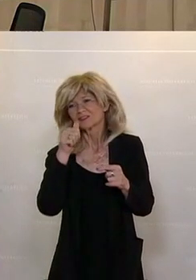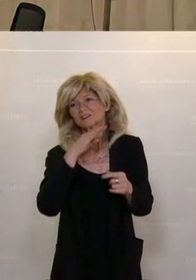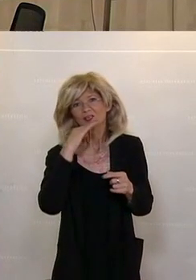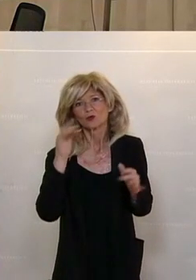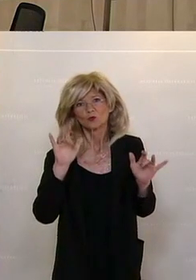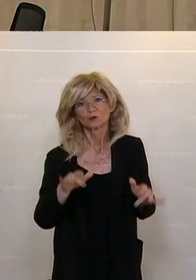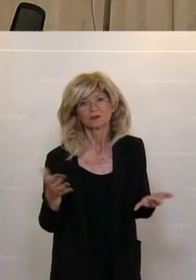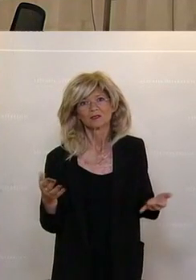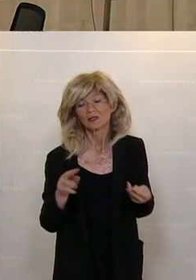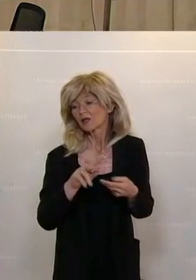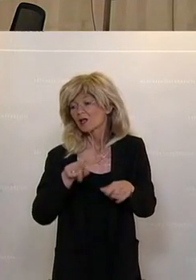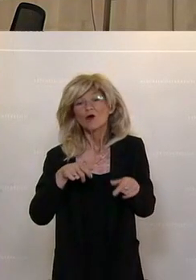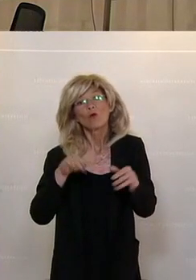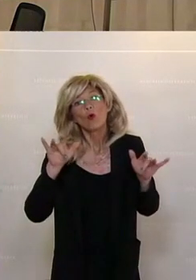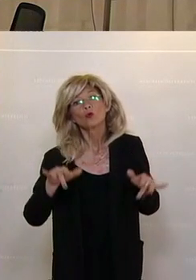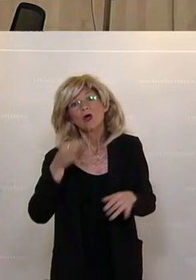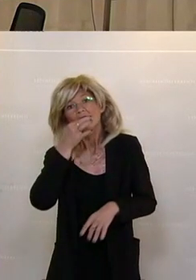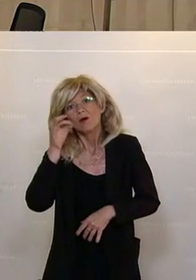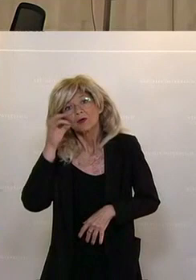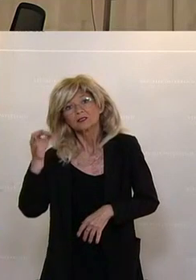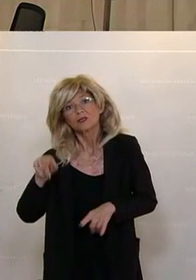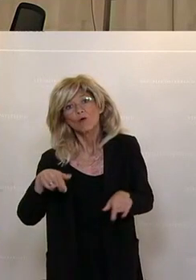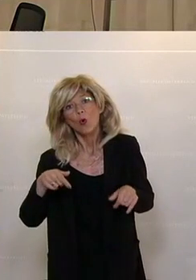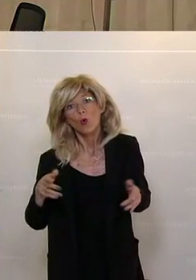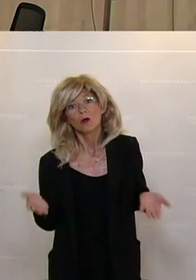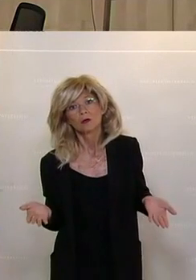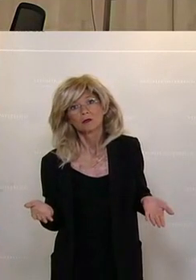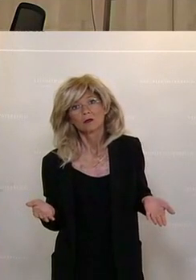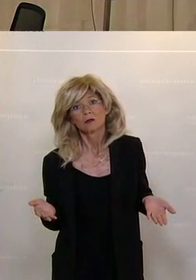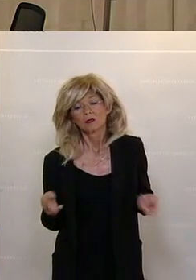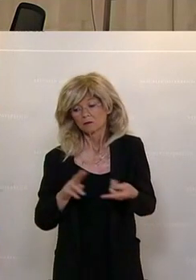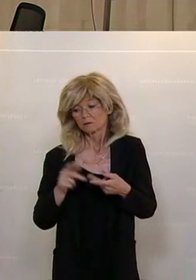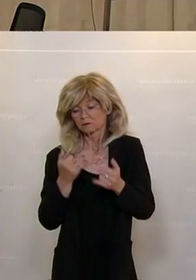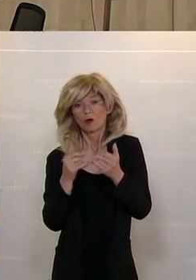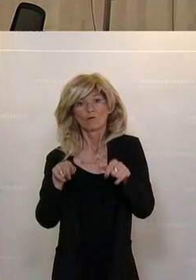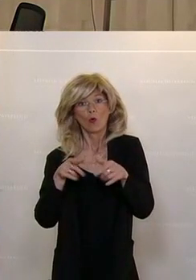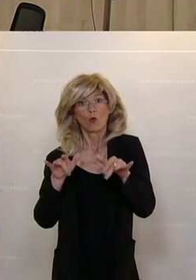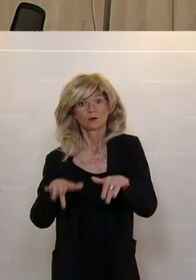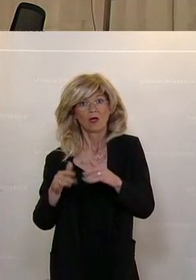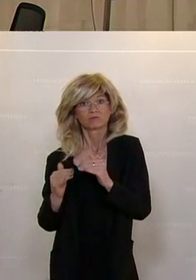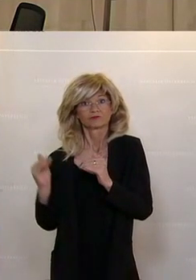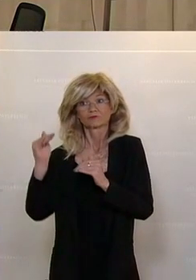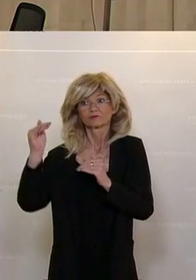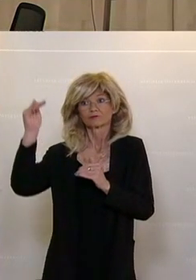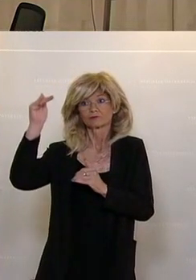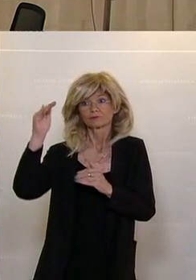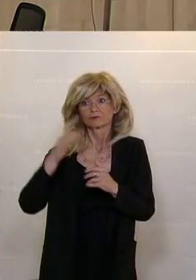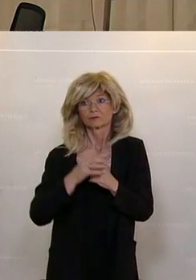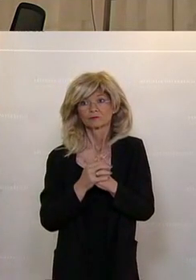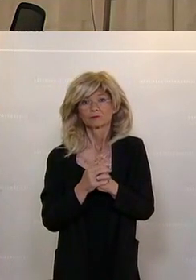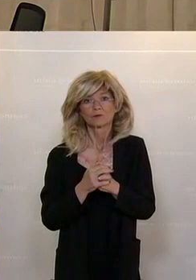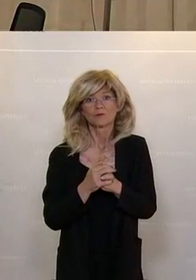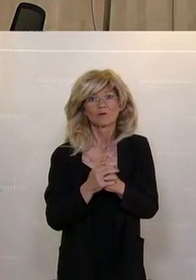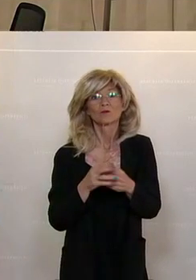aushalten. Ja, wo sind denn die Verbesserungen? Und wo sind die personellen Aufstockungen? Sowohl im intensivmedizinischen und pflegerischen Bereich